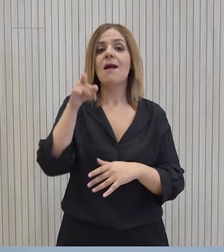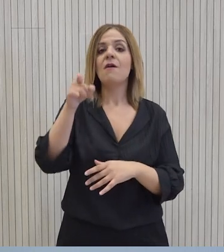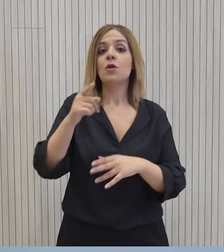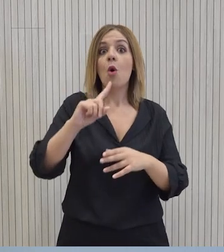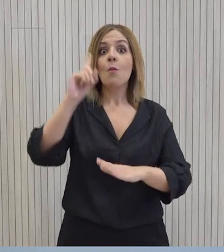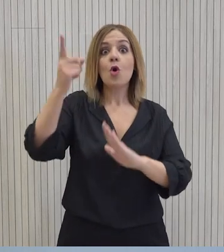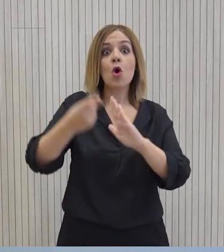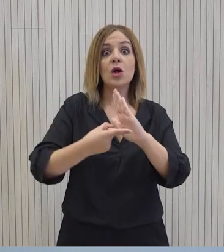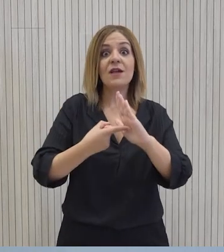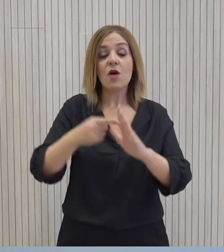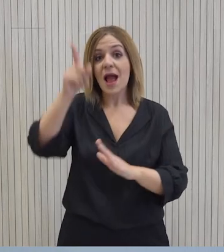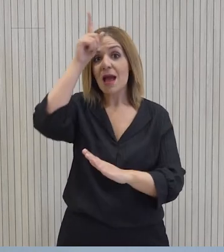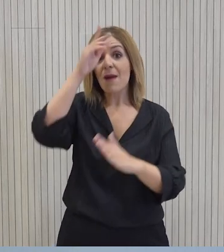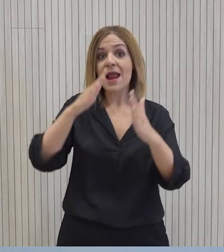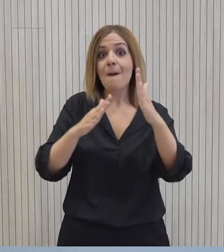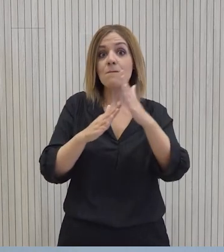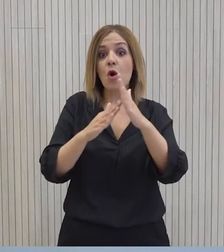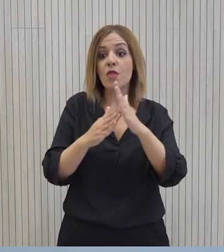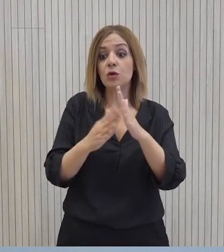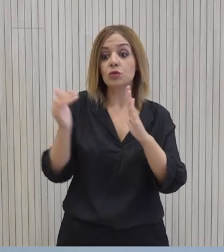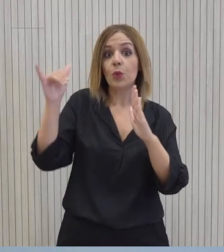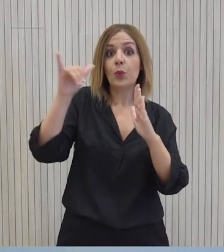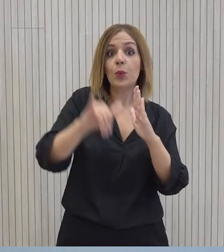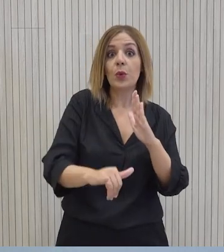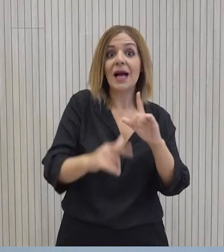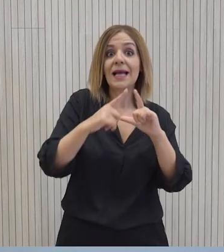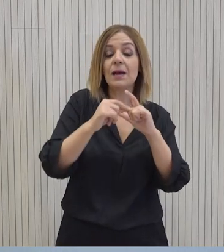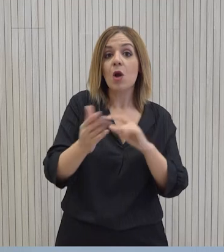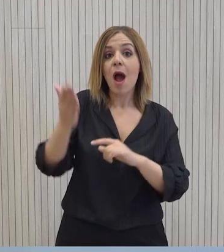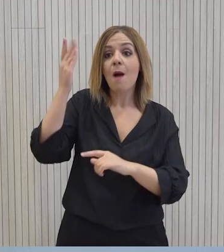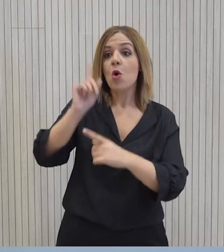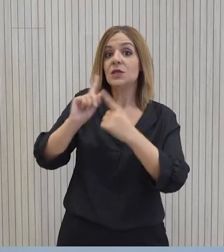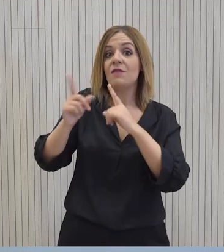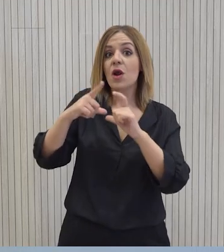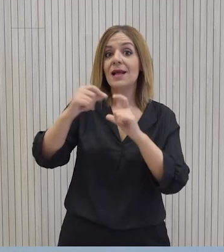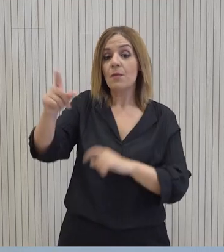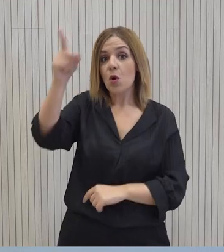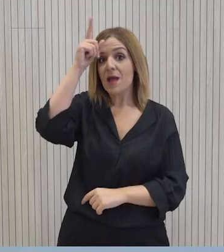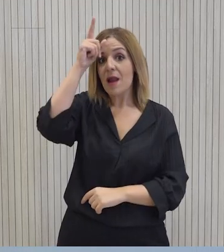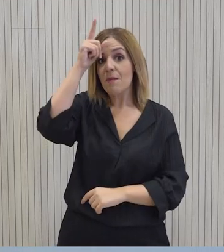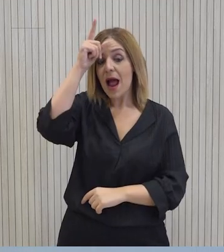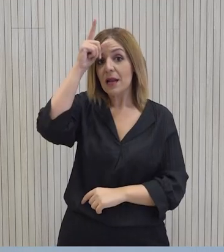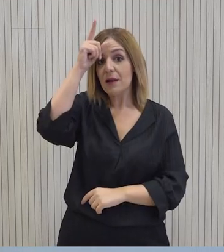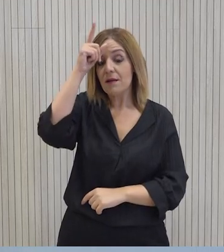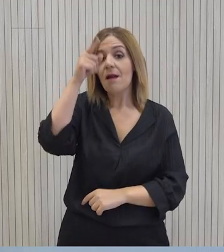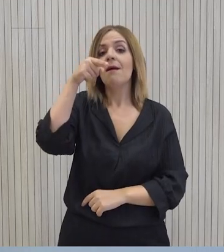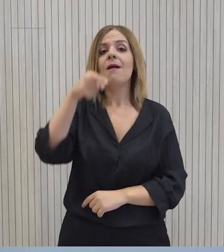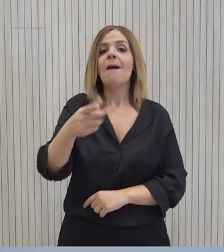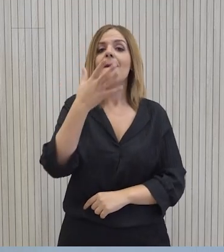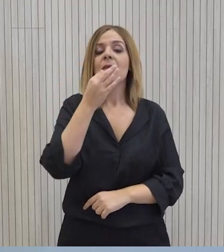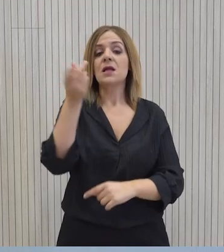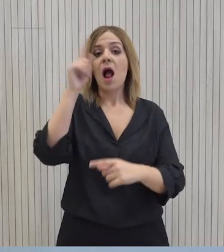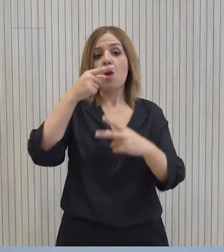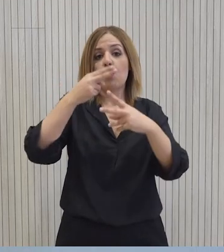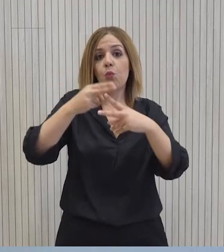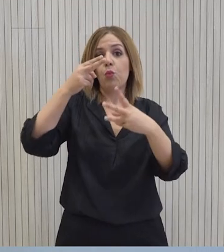την πρώτη επίσκεψη Γερμανού Προέδρου από την εγκαθίδρυση των διπλωματικών σχέσεων Κύπρου-Γερμανίας, ταυτόχρονα όμως συμπίπτει με τρία